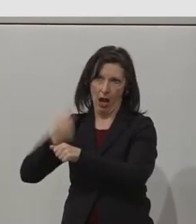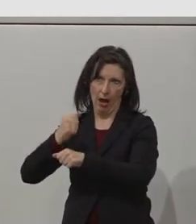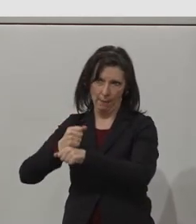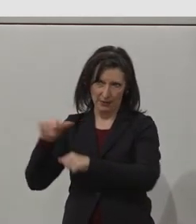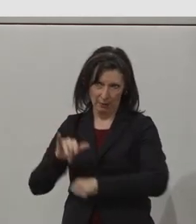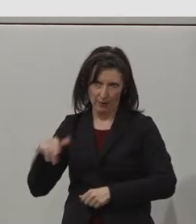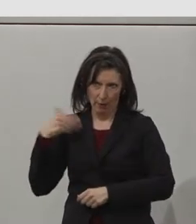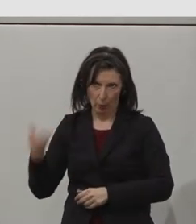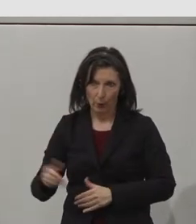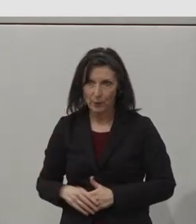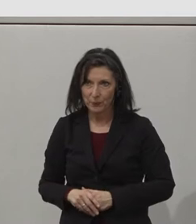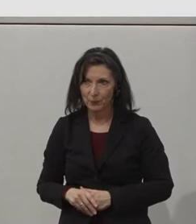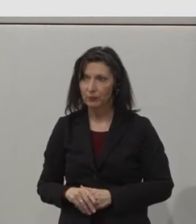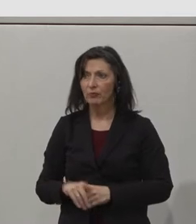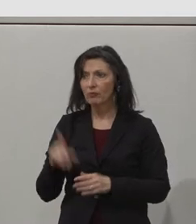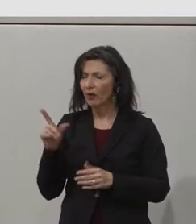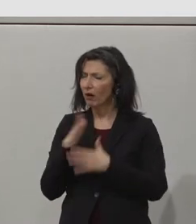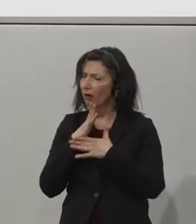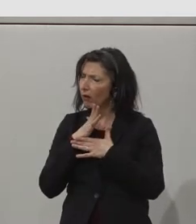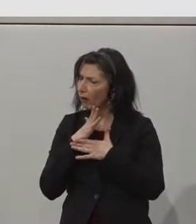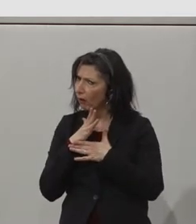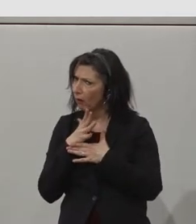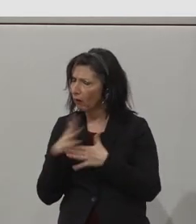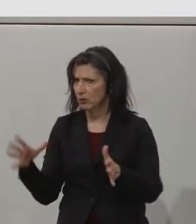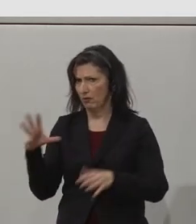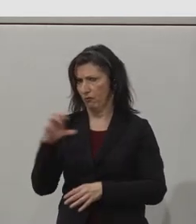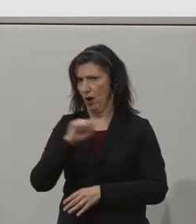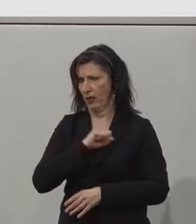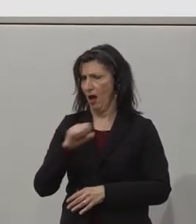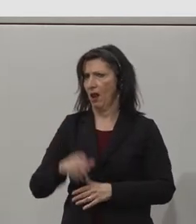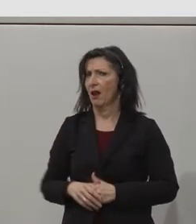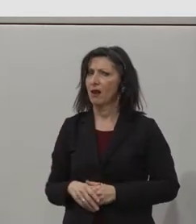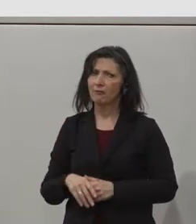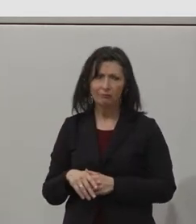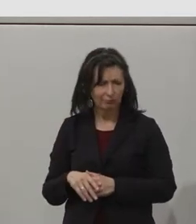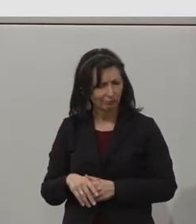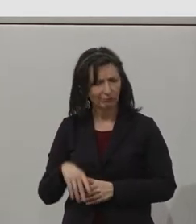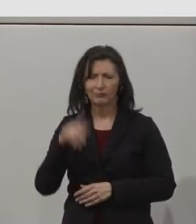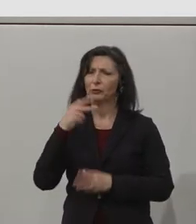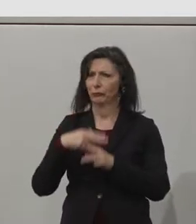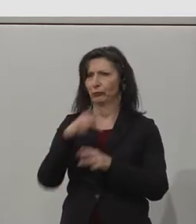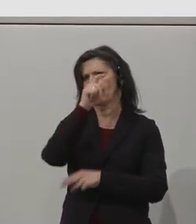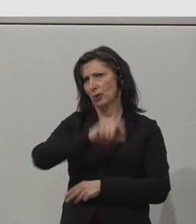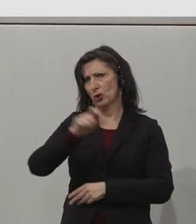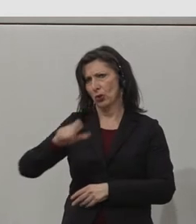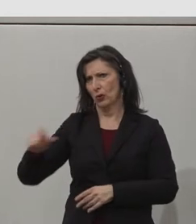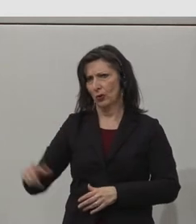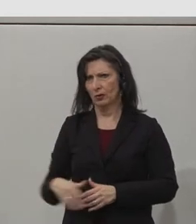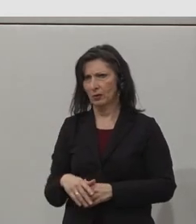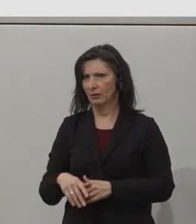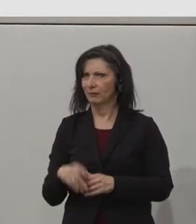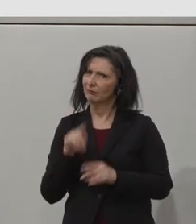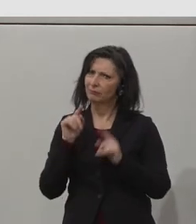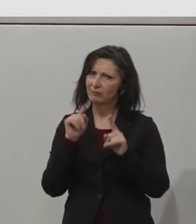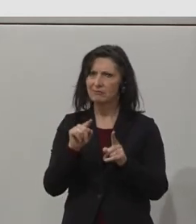graduates who are in these organisations. I mean, it goes without saying it gives a sense of increased confidence. It